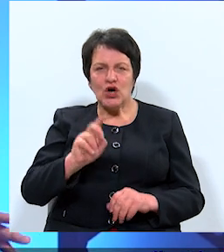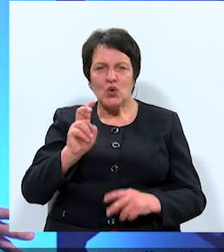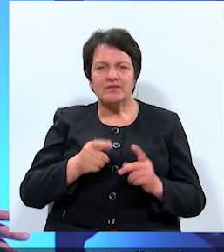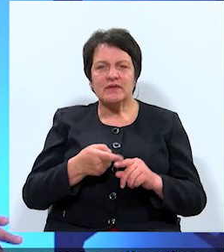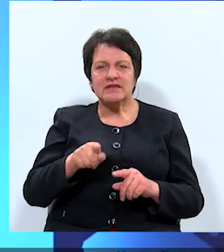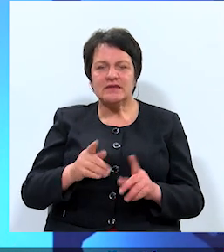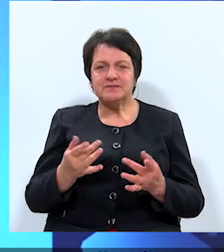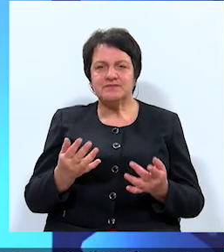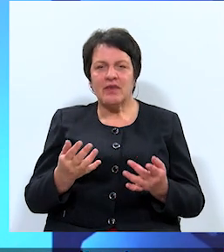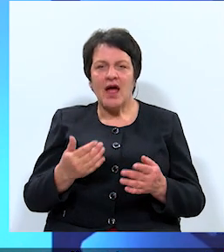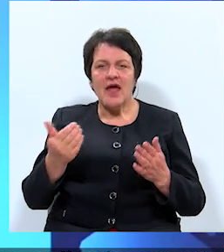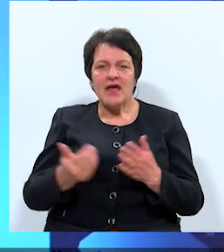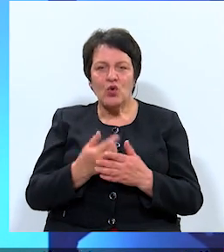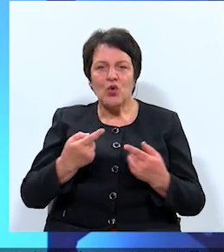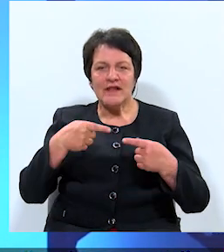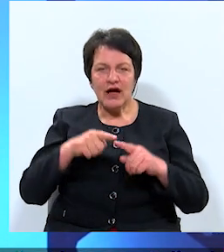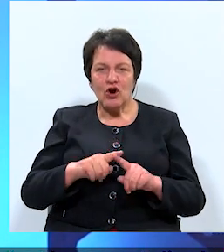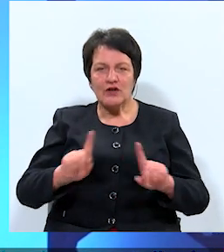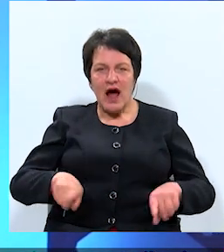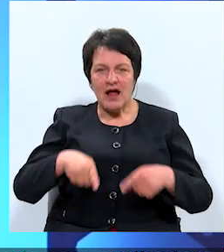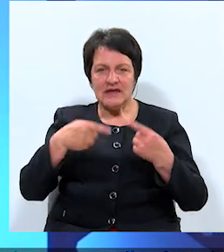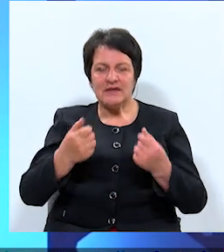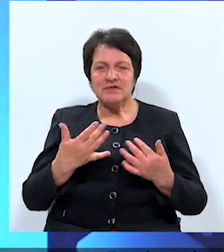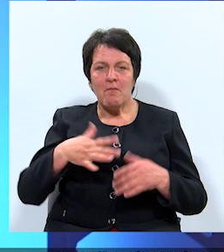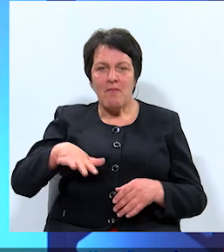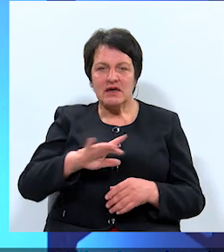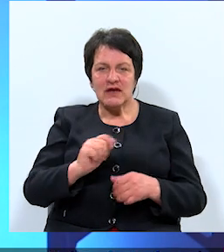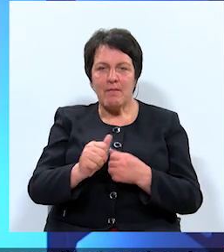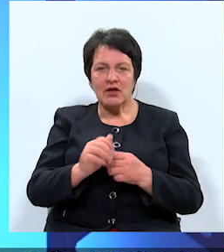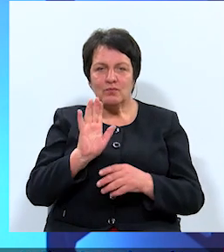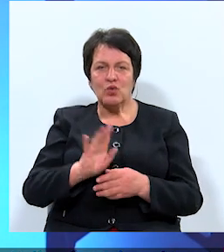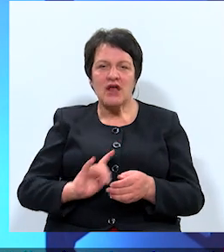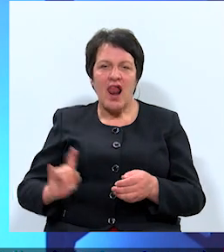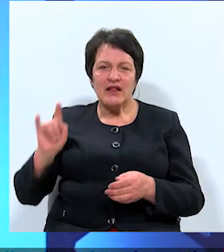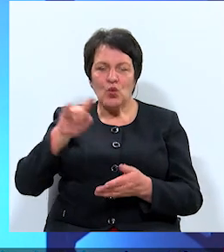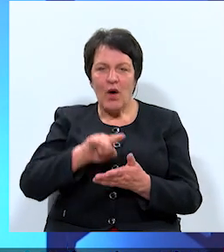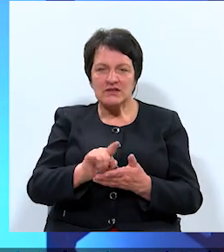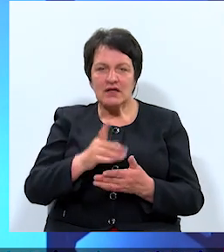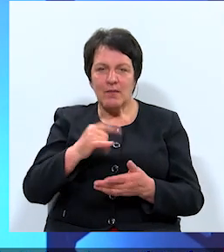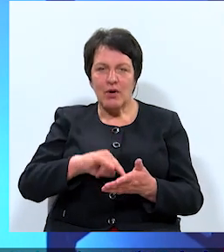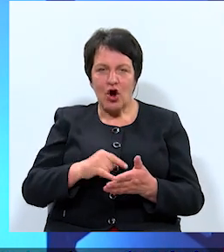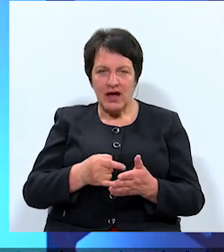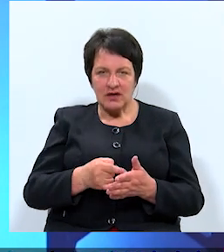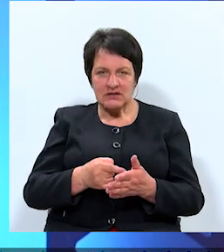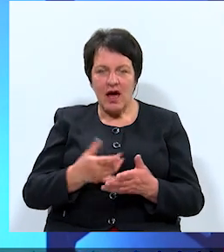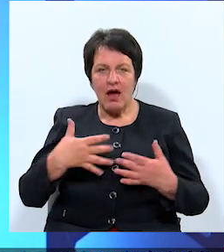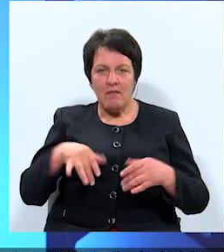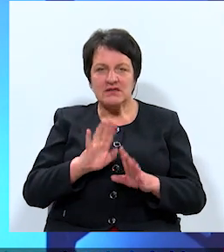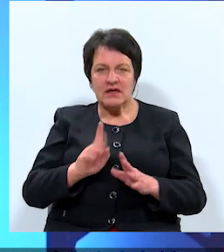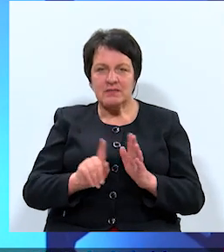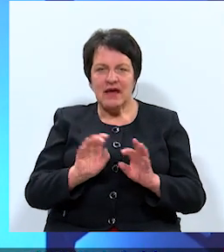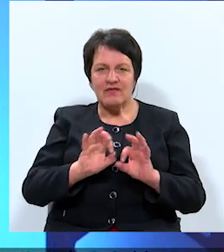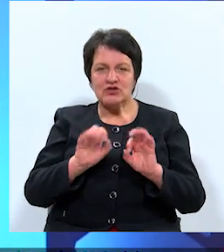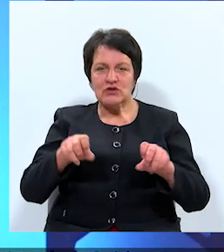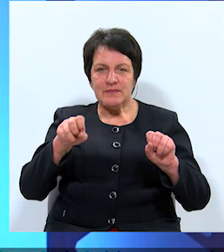jauno tehnologiju attīstības parks, kuram blakus arī būs lidostas projekts. Mēs esam ieviesuši